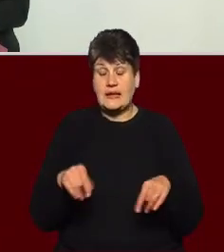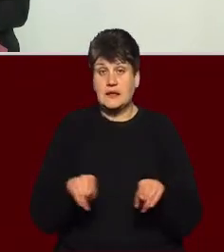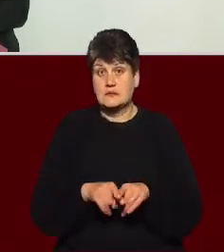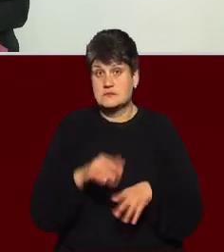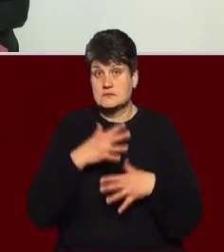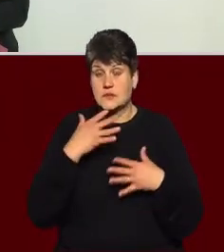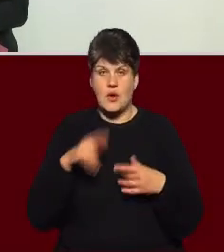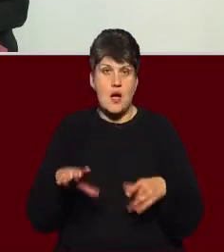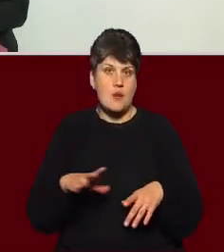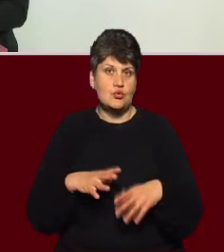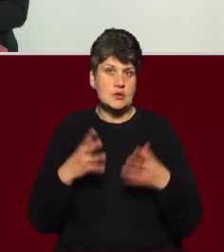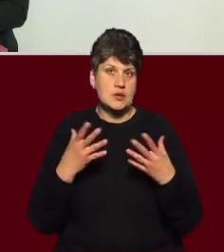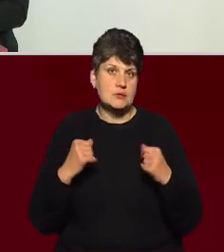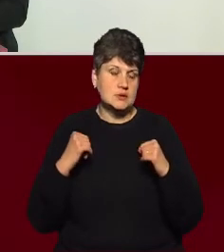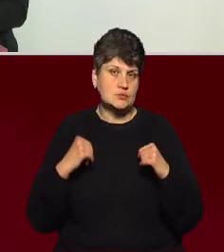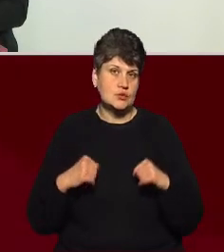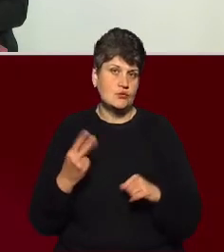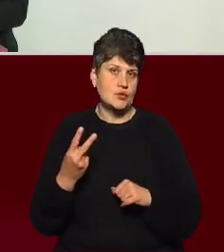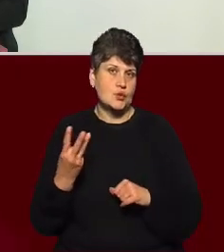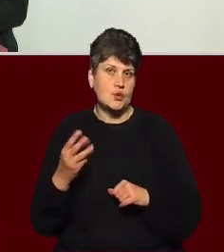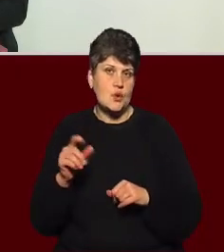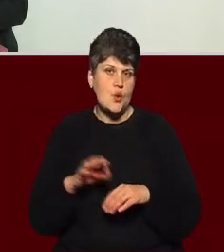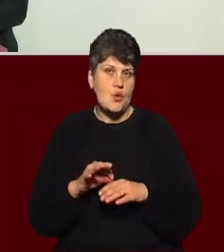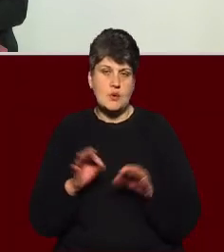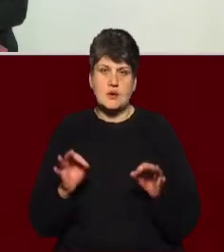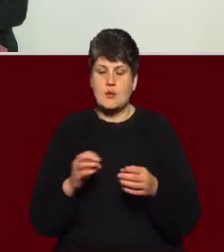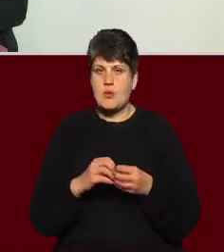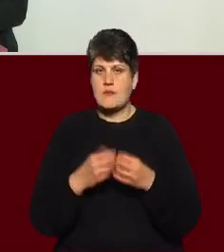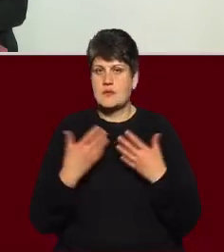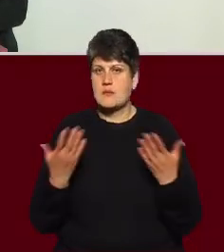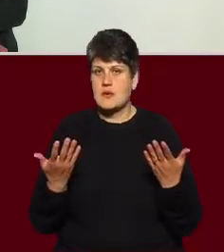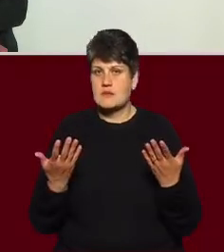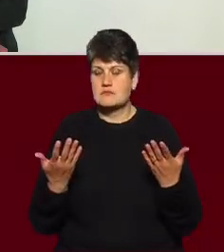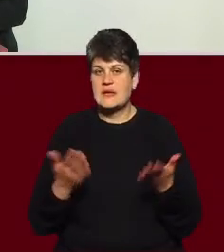були досить спокійні, двоє-троє хворих, і ніяких проблем нема. Тобто, явно є якісь фактори,